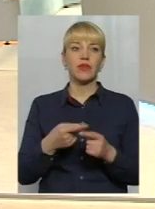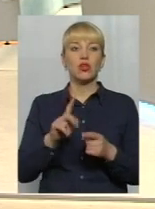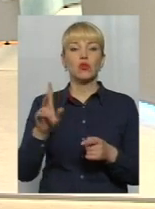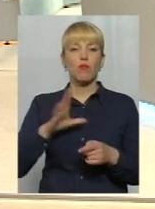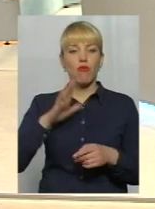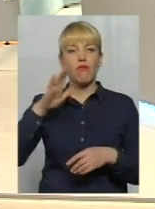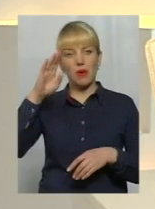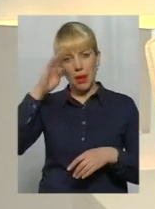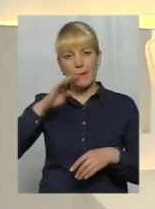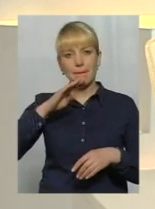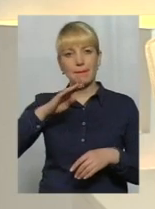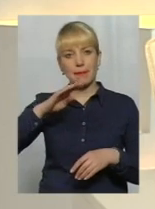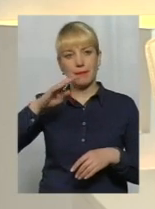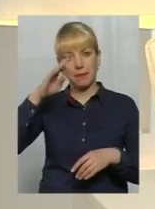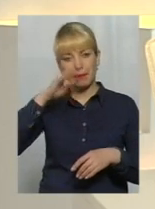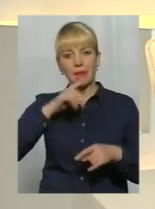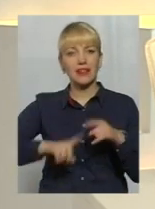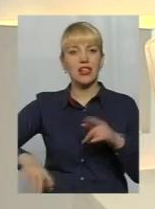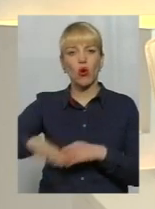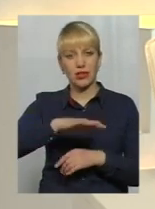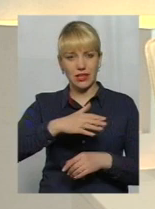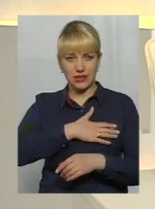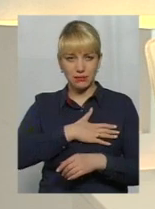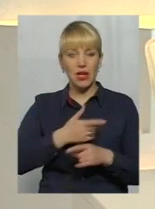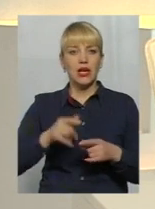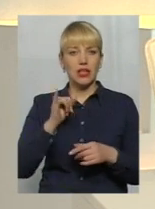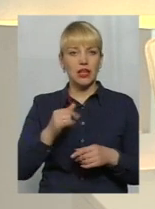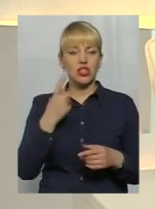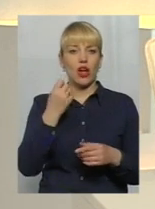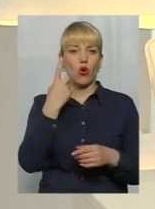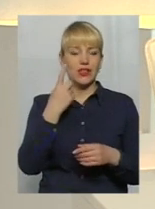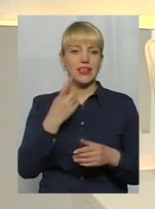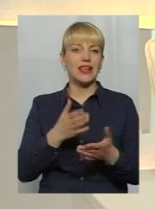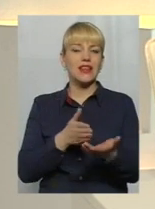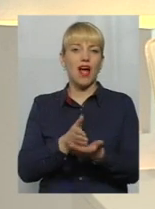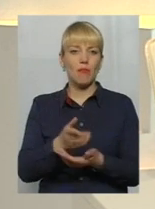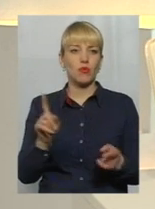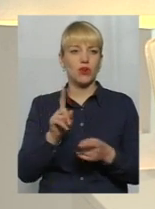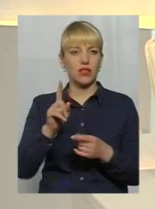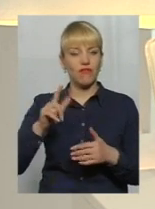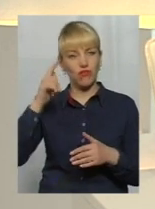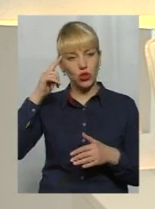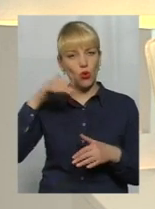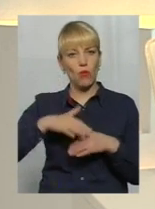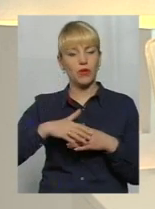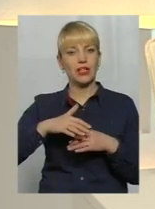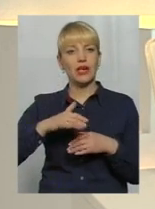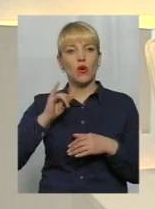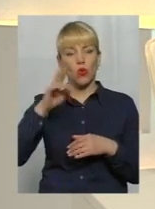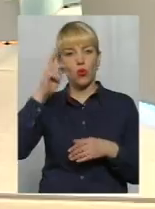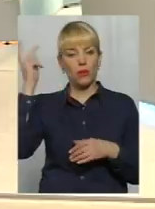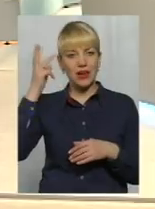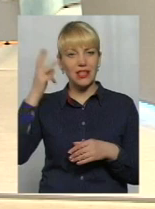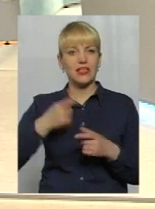місцевий. Пане Іване, ще один напрямок, яким відомий Хмельницький, і при чому так порівняно з